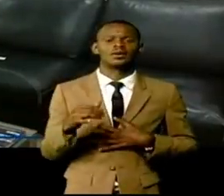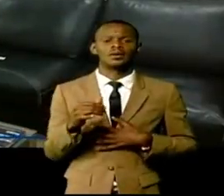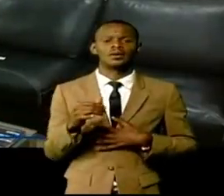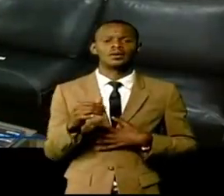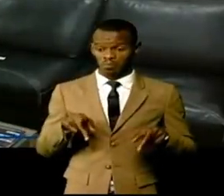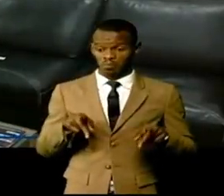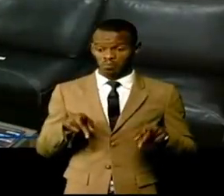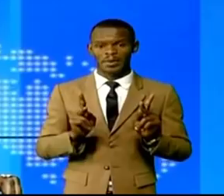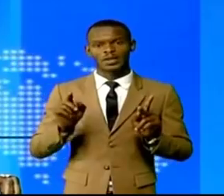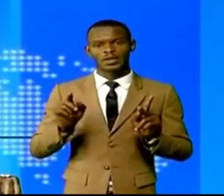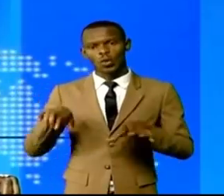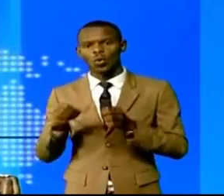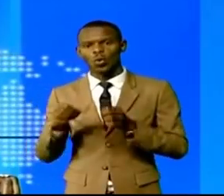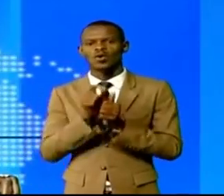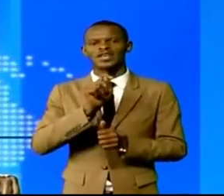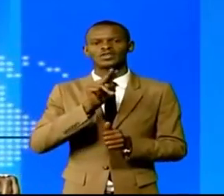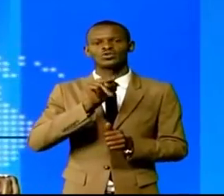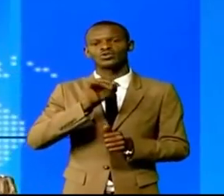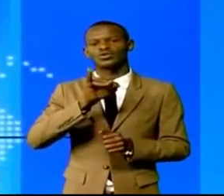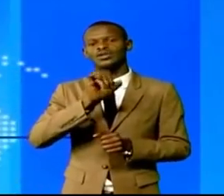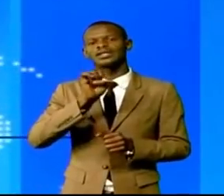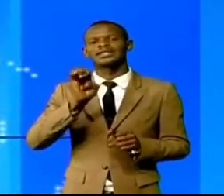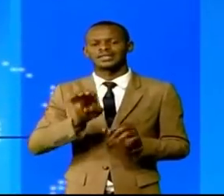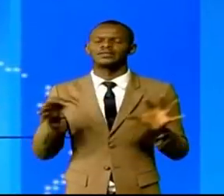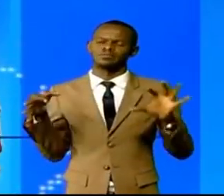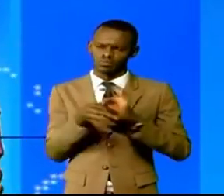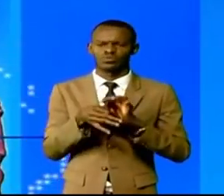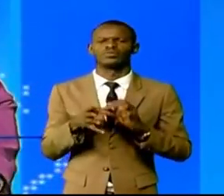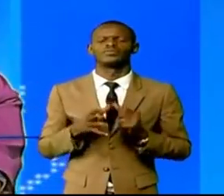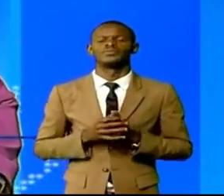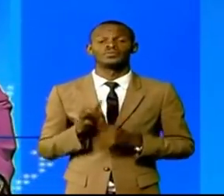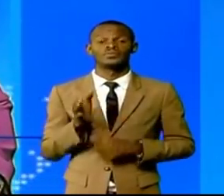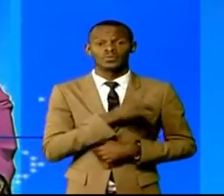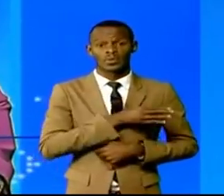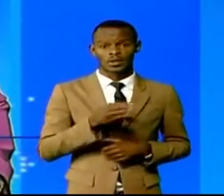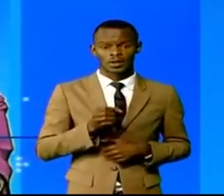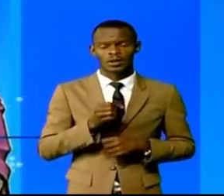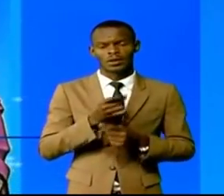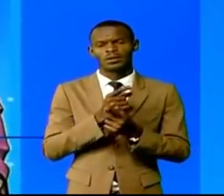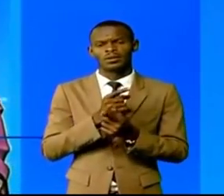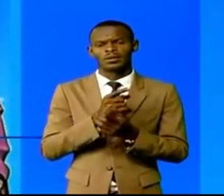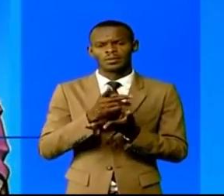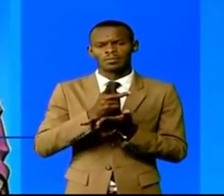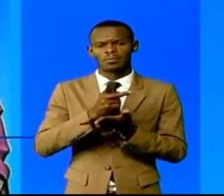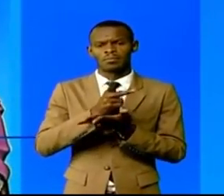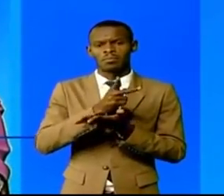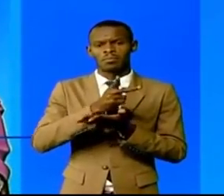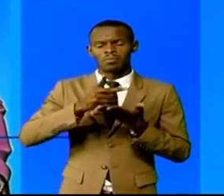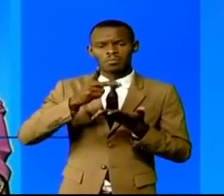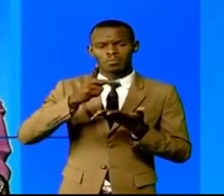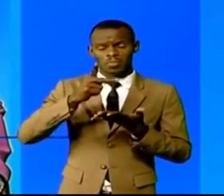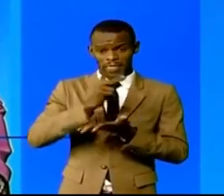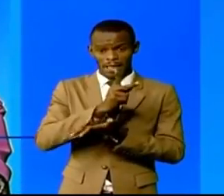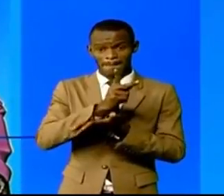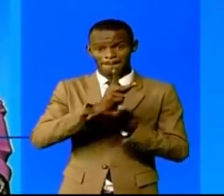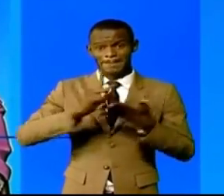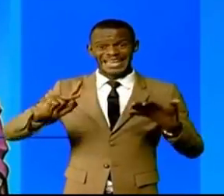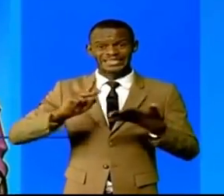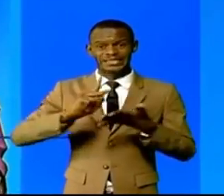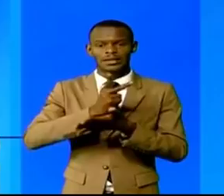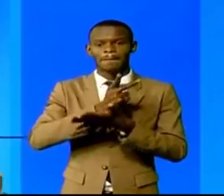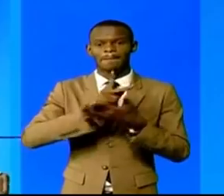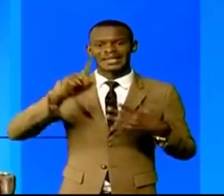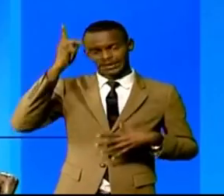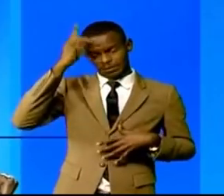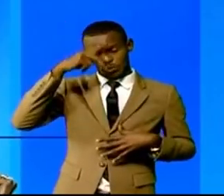la Tunisie. Le Parti des Démocrates pour la bonne gouvernance de Modeste Moutinga va soutenir la candidature de